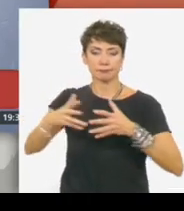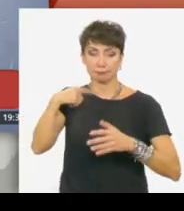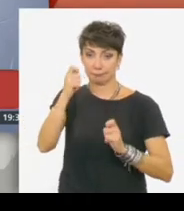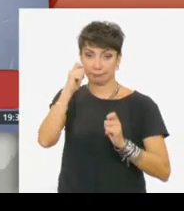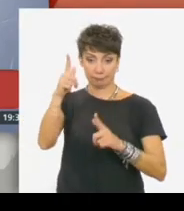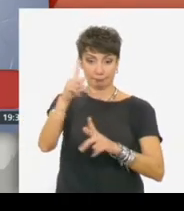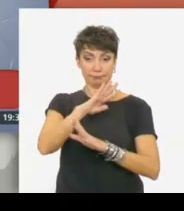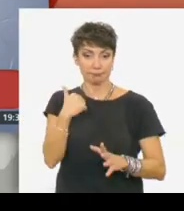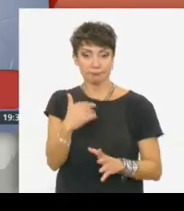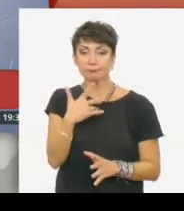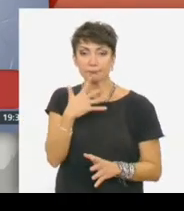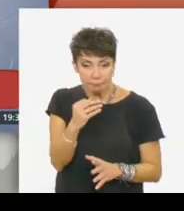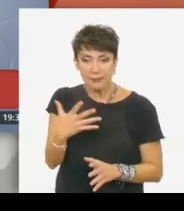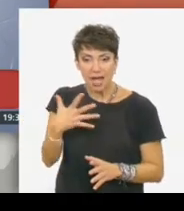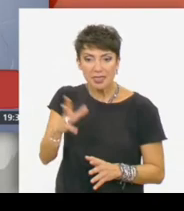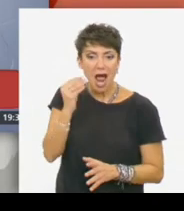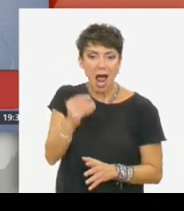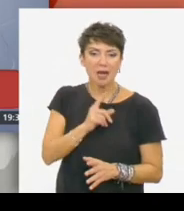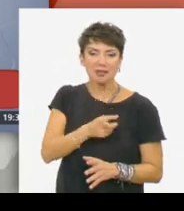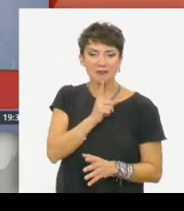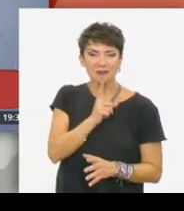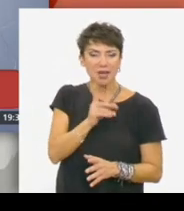θεσμική δυσαρέσκειά της για την εν λόγω θεσμική παράληψη.